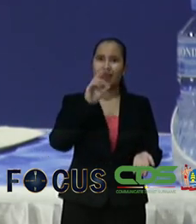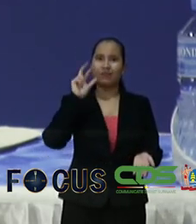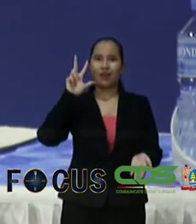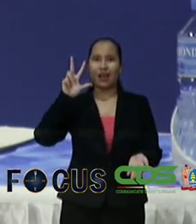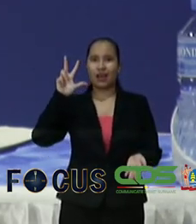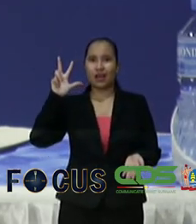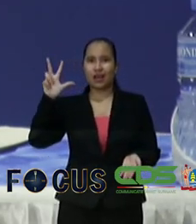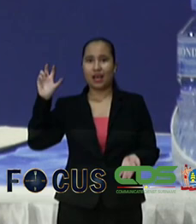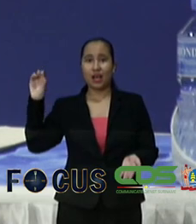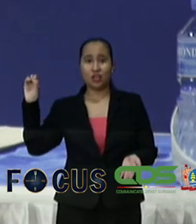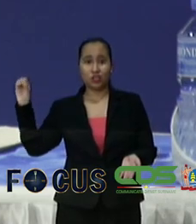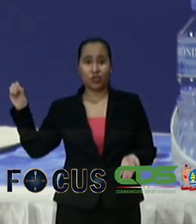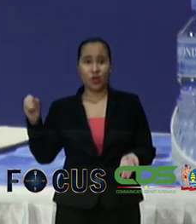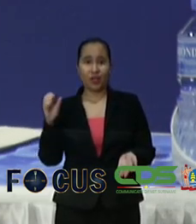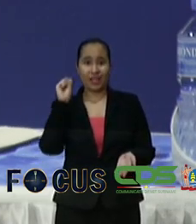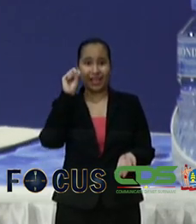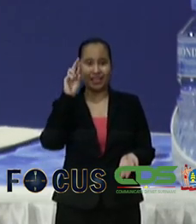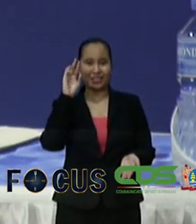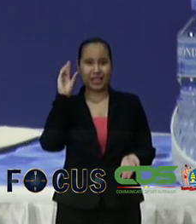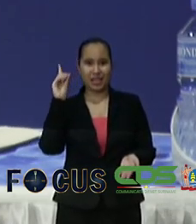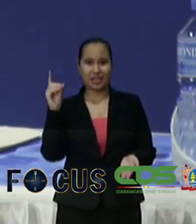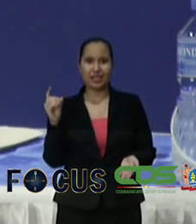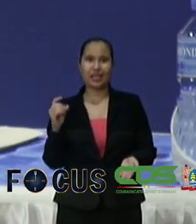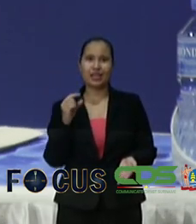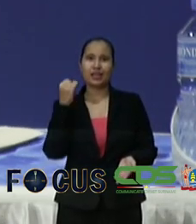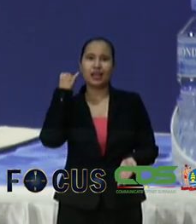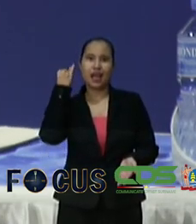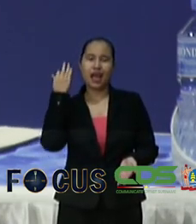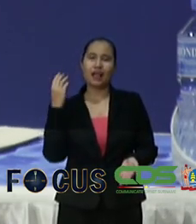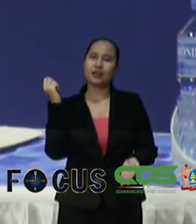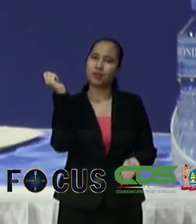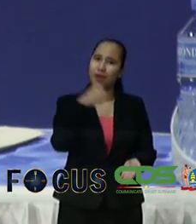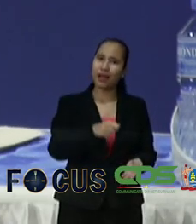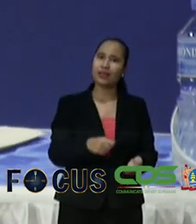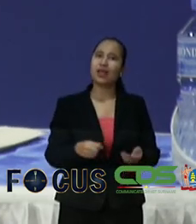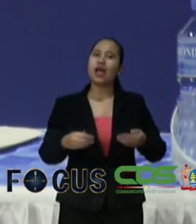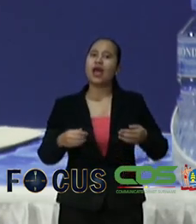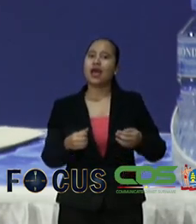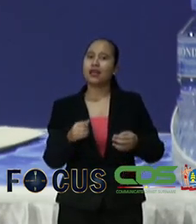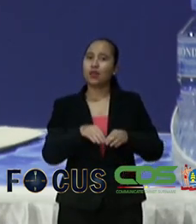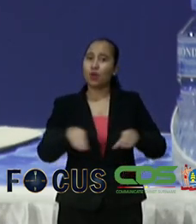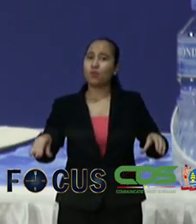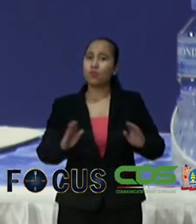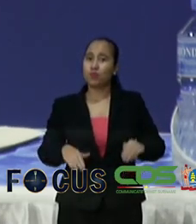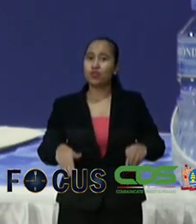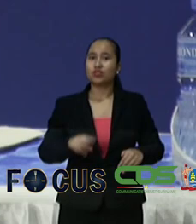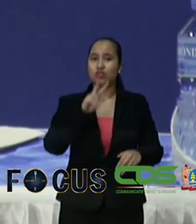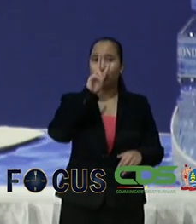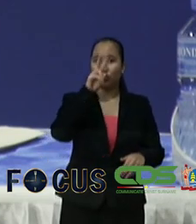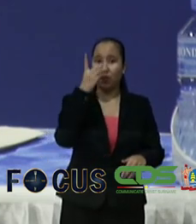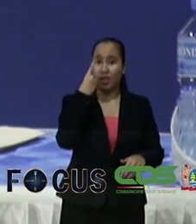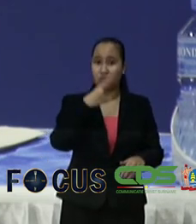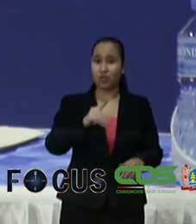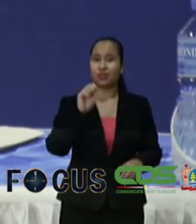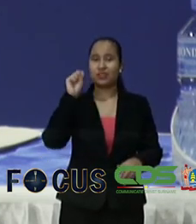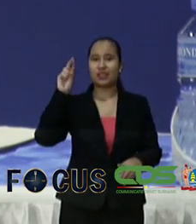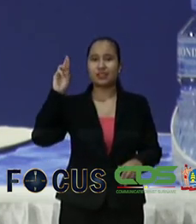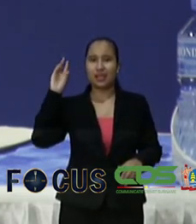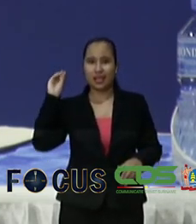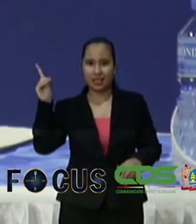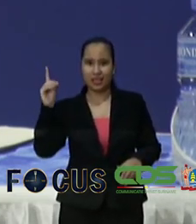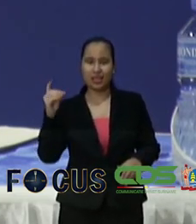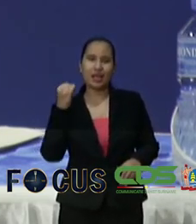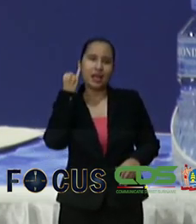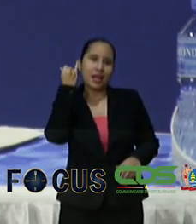maand en toen de bushouders 2.000 SRD per maand hierdoor zijn we erachter gekomen dat de